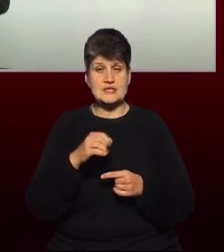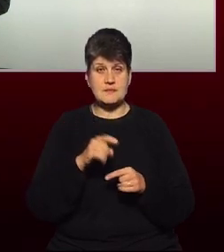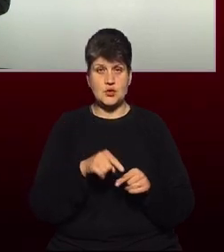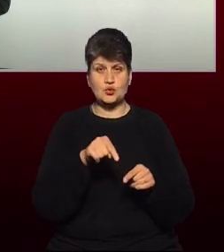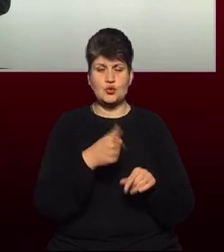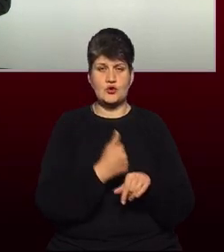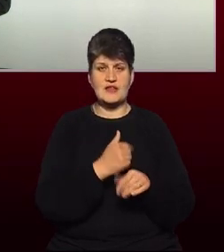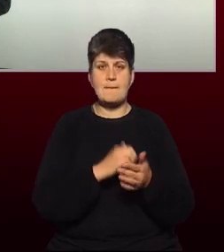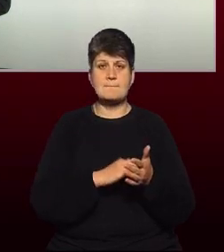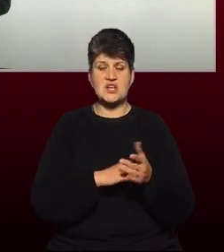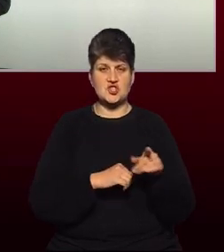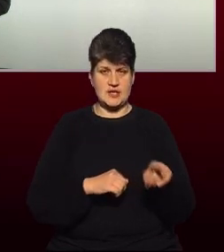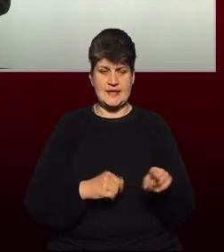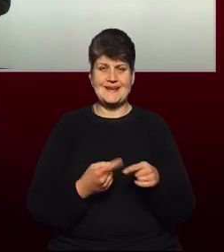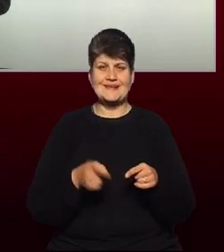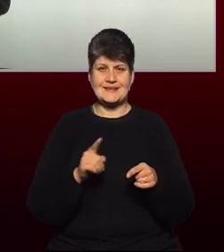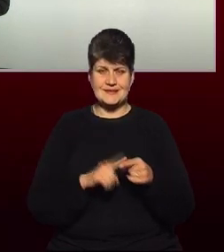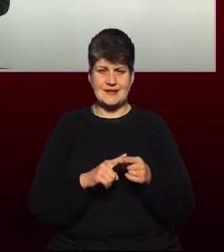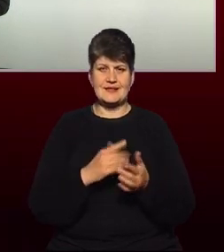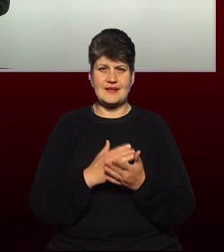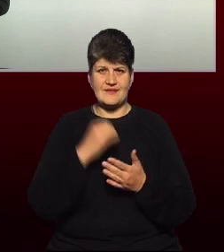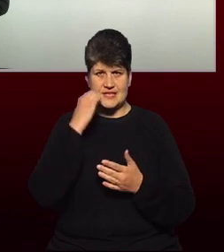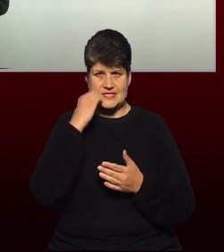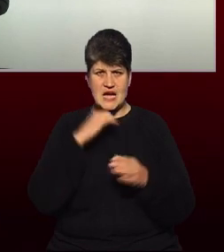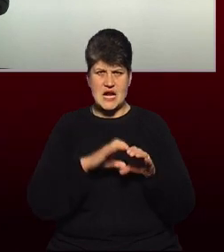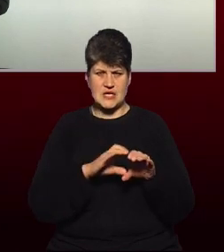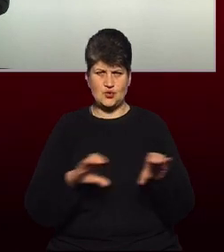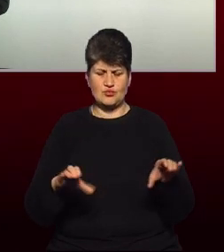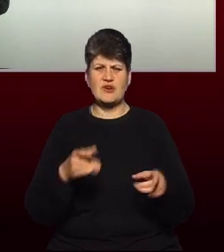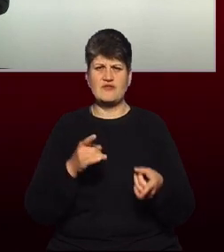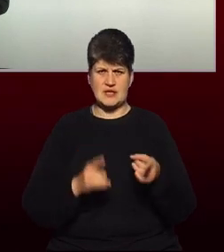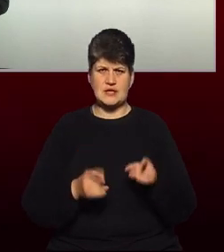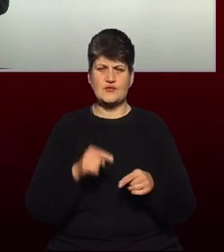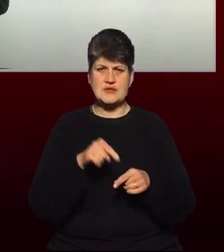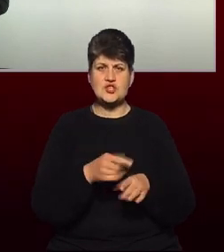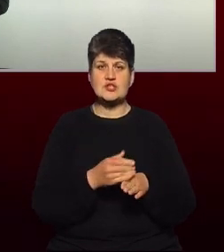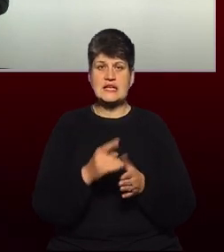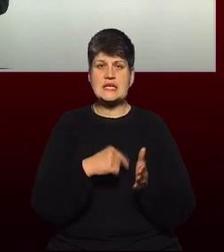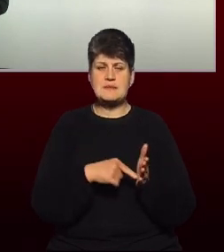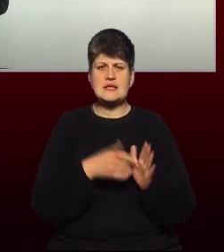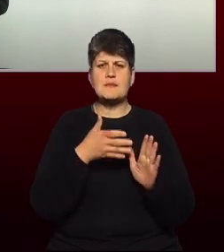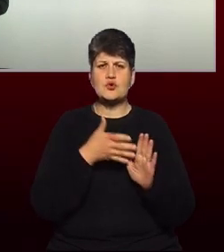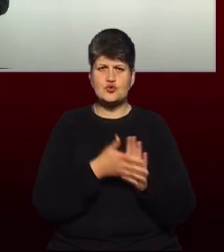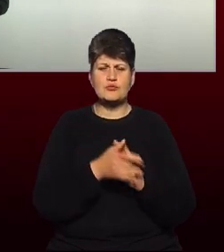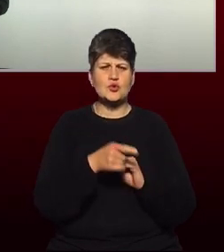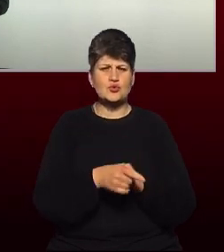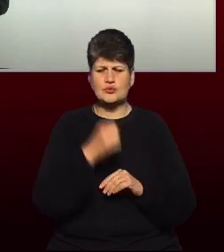все ж таки, це якраз наявність старих труб. Тому що дійсності в цій частині міста, ми розуміємо, що труби тут набагато